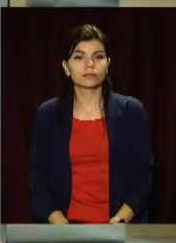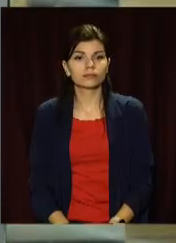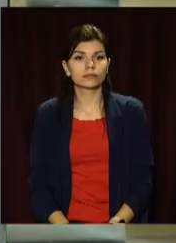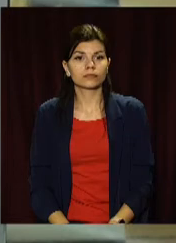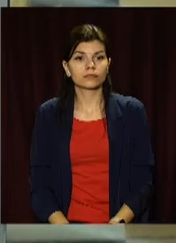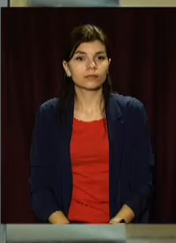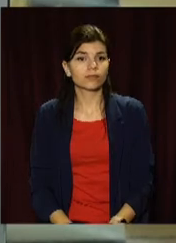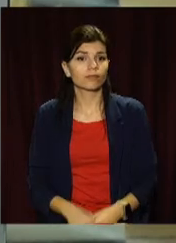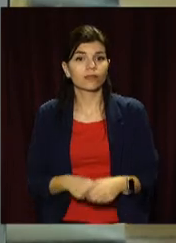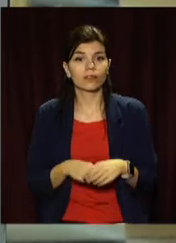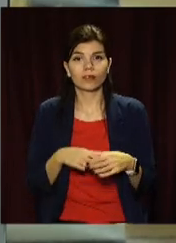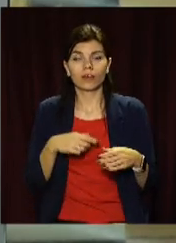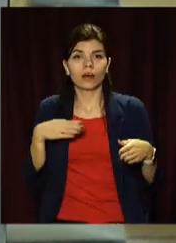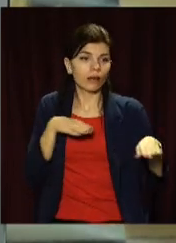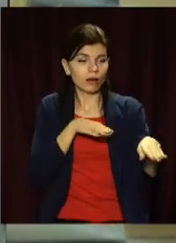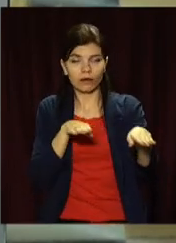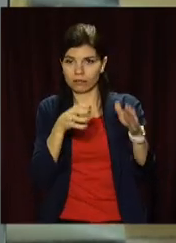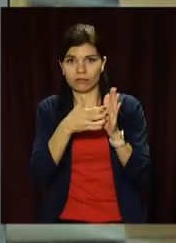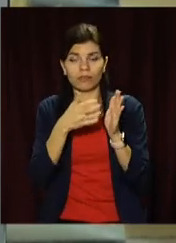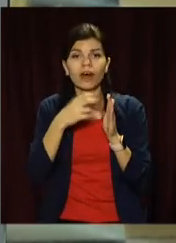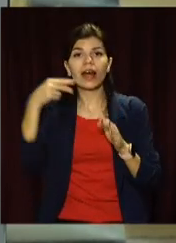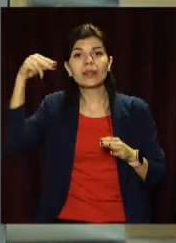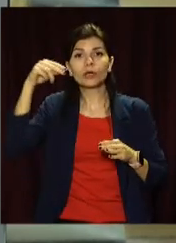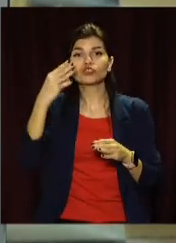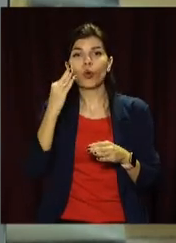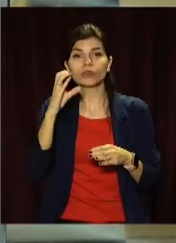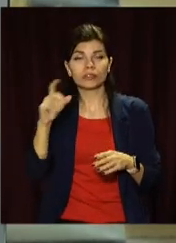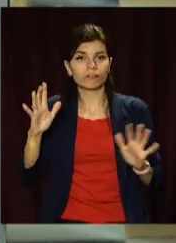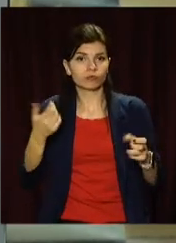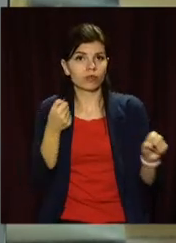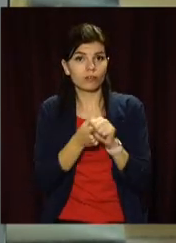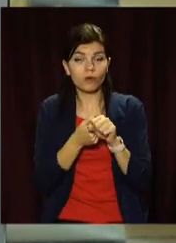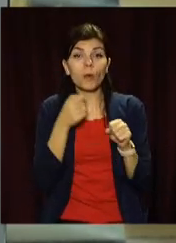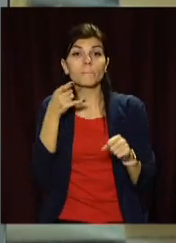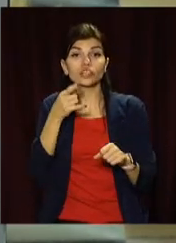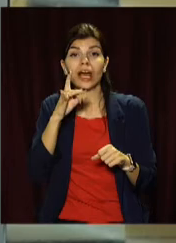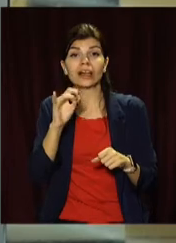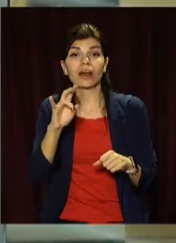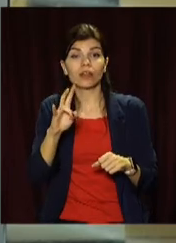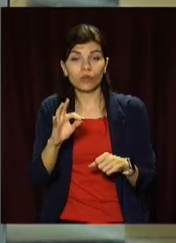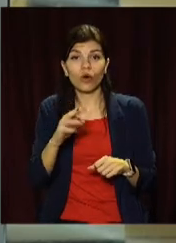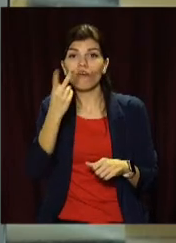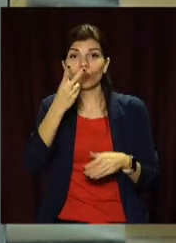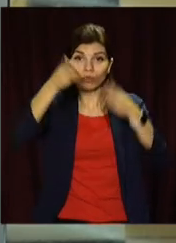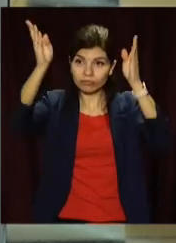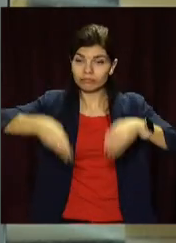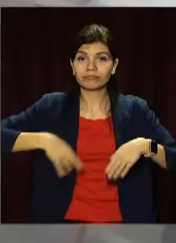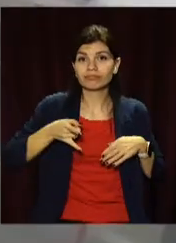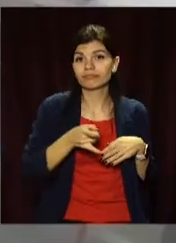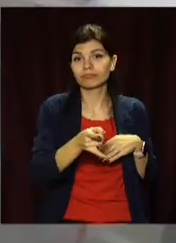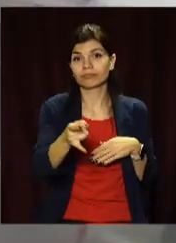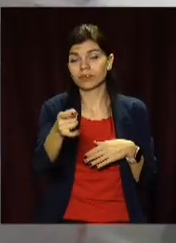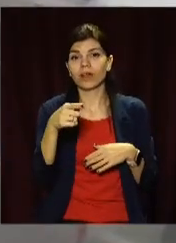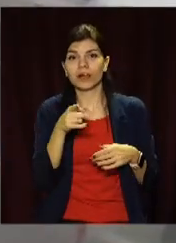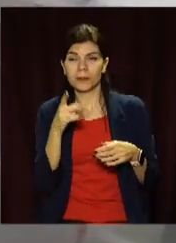Не розрахував з поворотом. У Дніпрі на Запорізькому шосе сталося ДТП. Автомобіль «Рено» рухався другою смугою. Навпевненшись